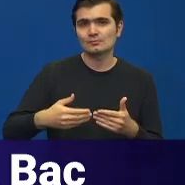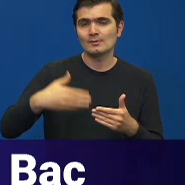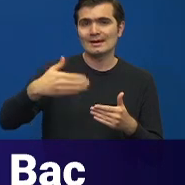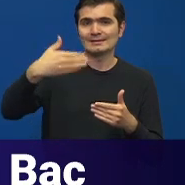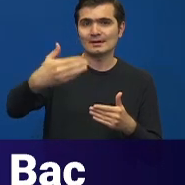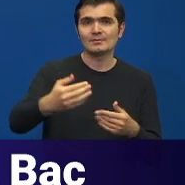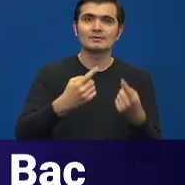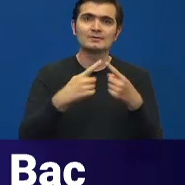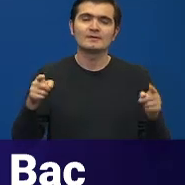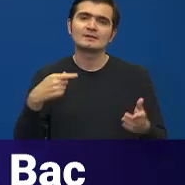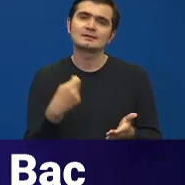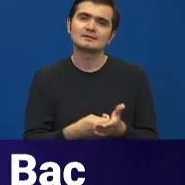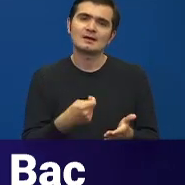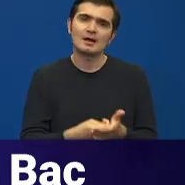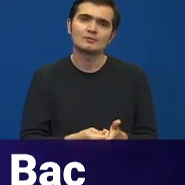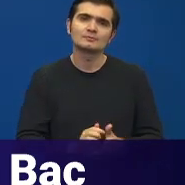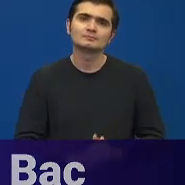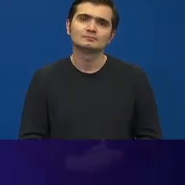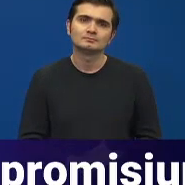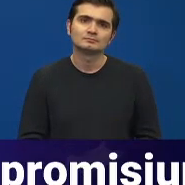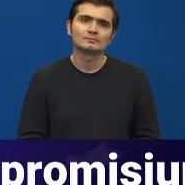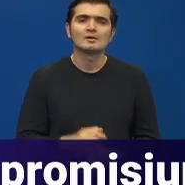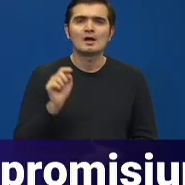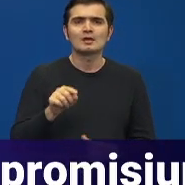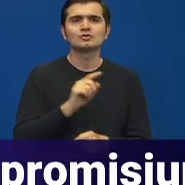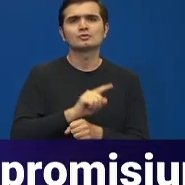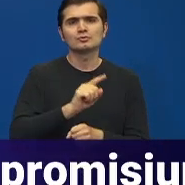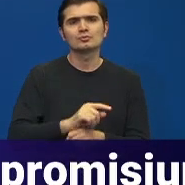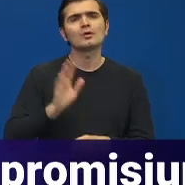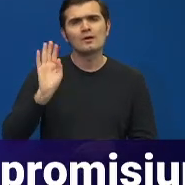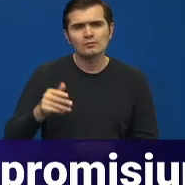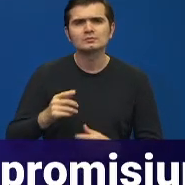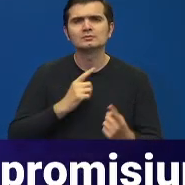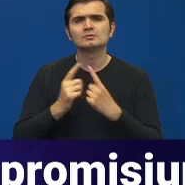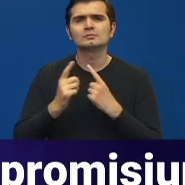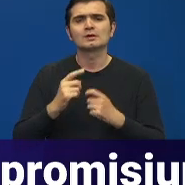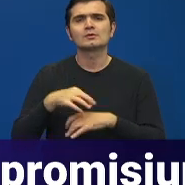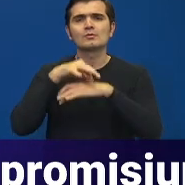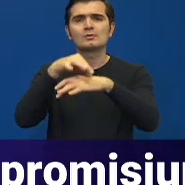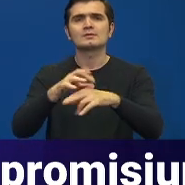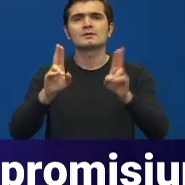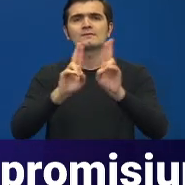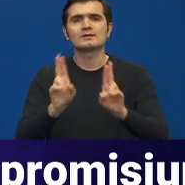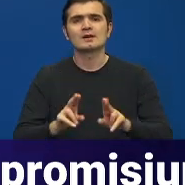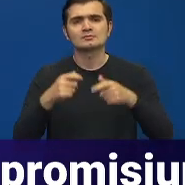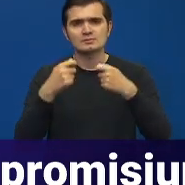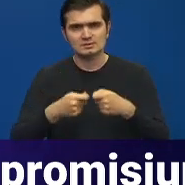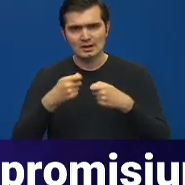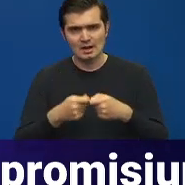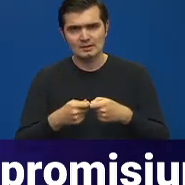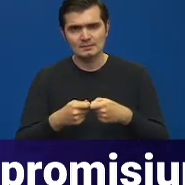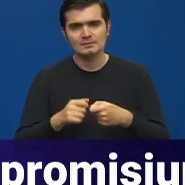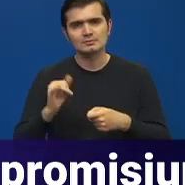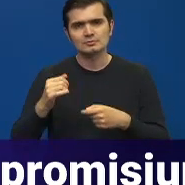diferenta de salariul? Această chestiune a fost discutată cu liderii federaților sindicale, ca urmare a discuțiilor.